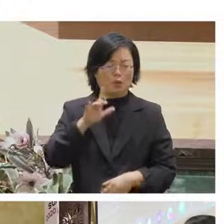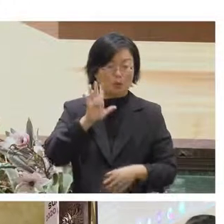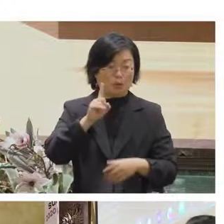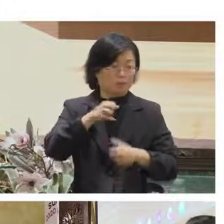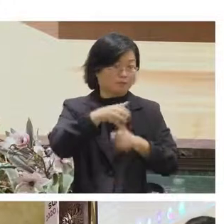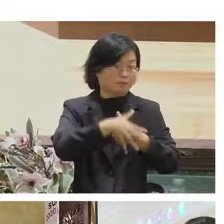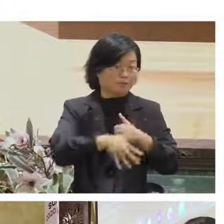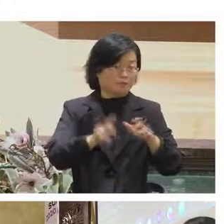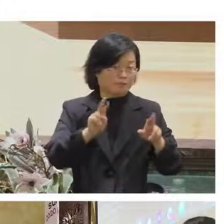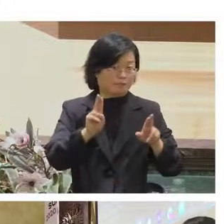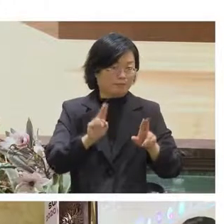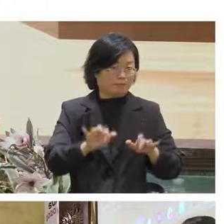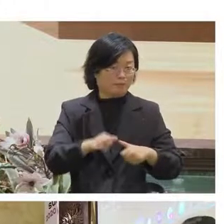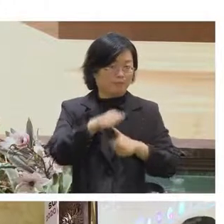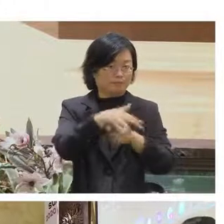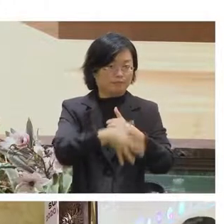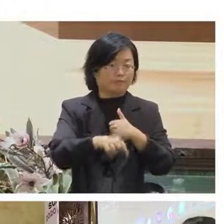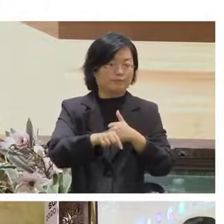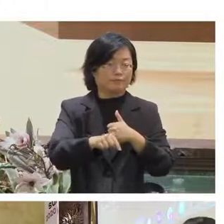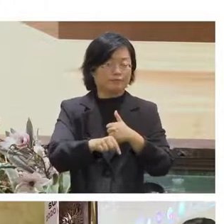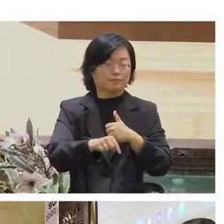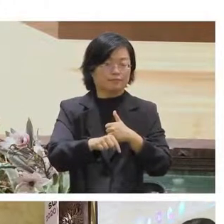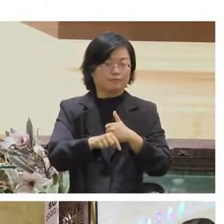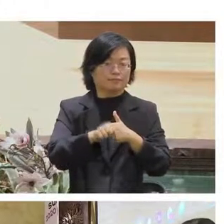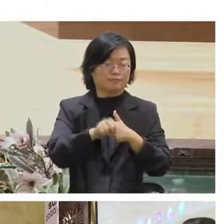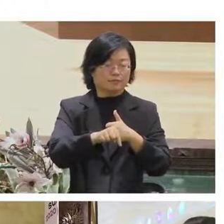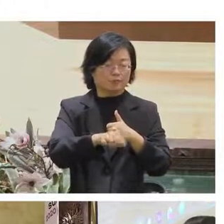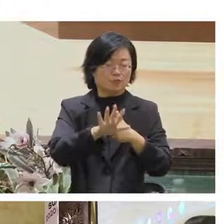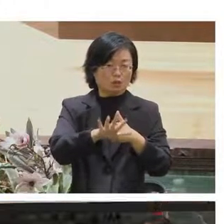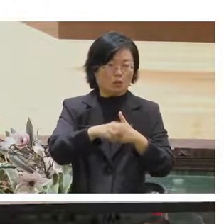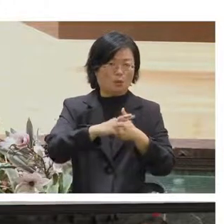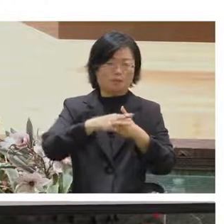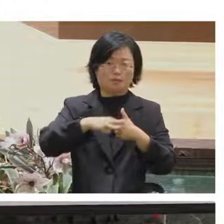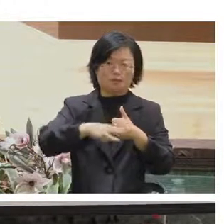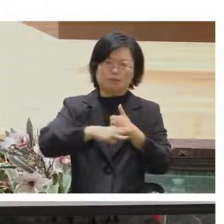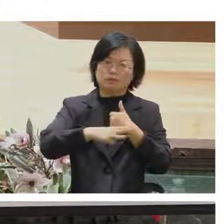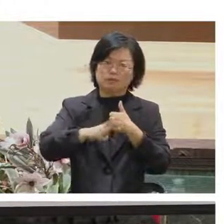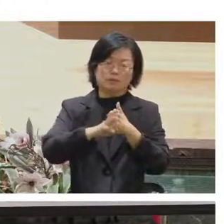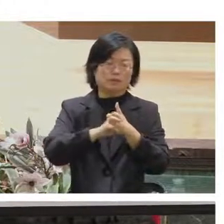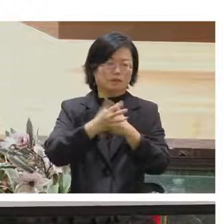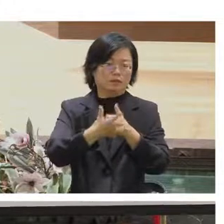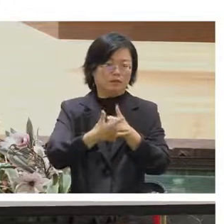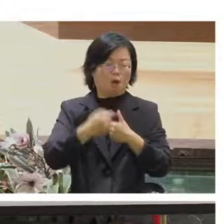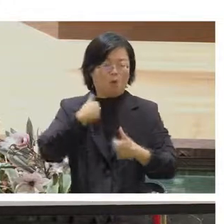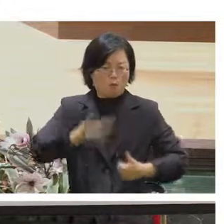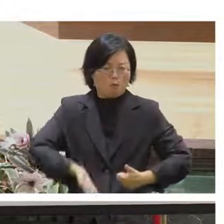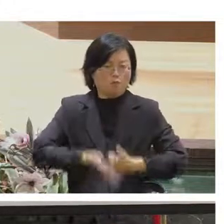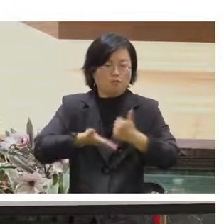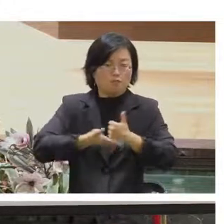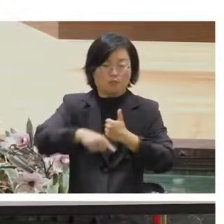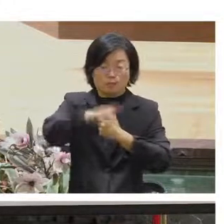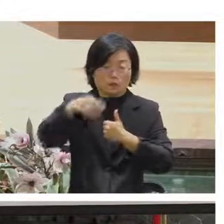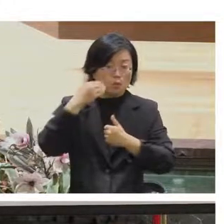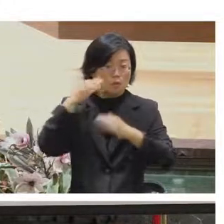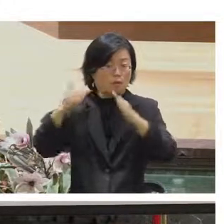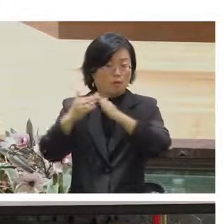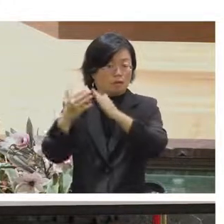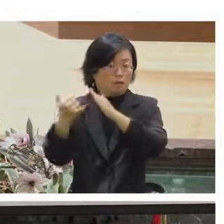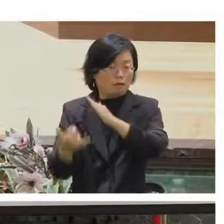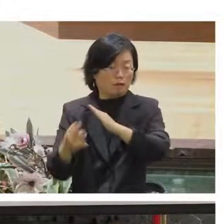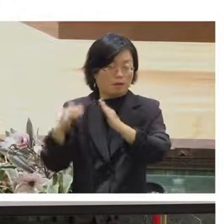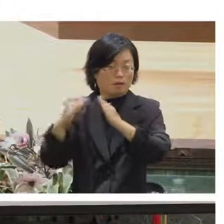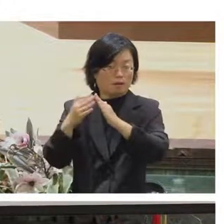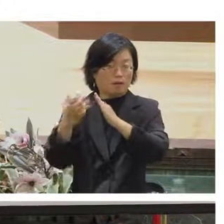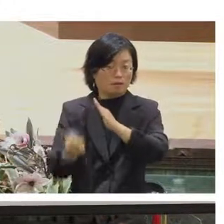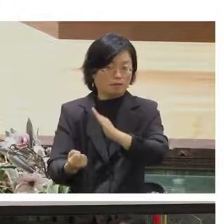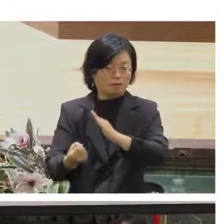但是hashtag我們就有一個比如說G0V Hexon 38屆那我們就鼓勵大家如果你是在家你就拍你桌